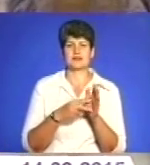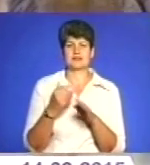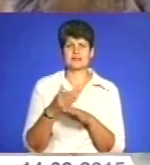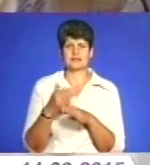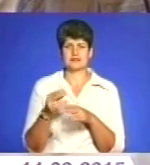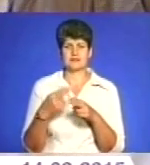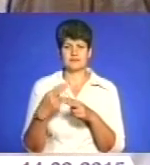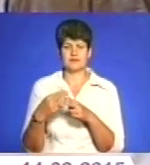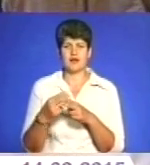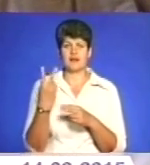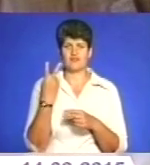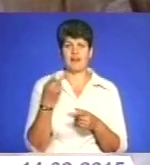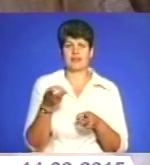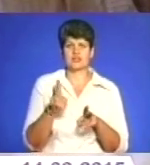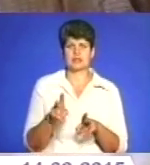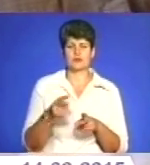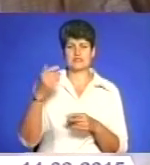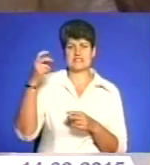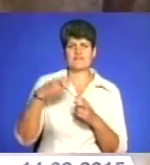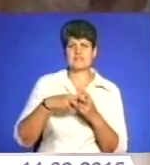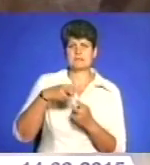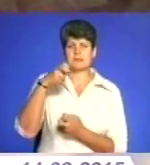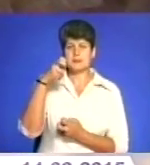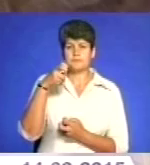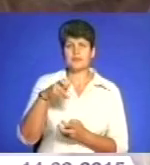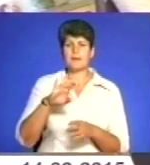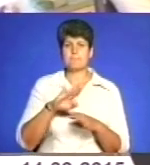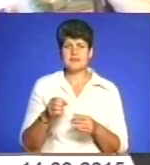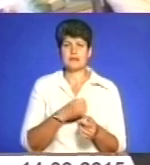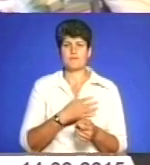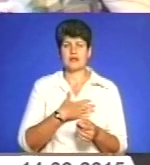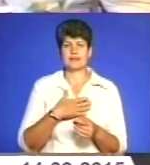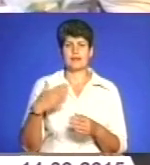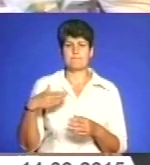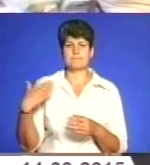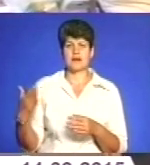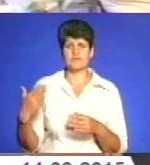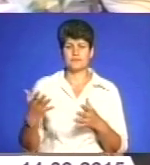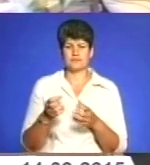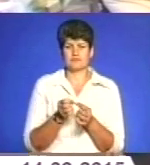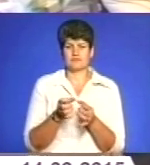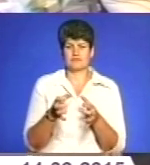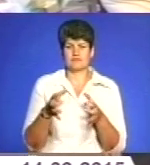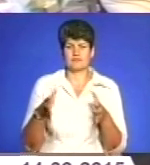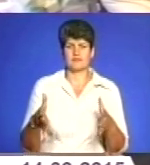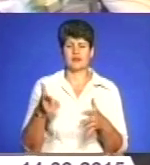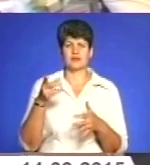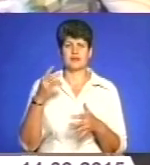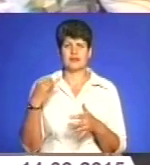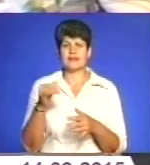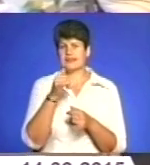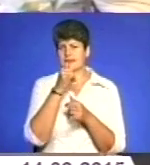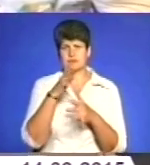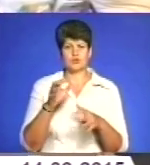Два осколки досі залишаються в спині. Окрім цього, в наслідок поранення на правій нозі бійця почало розвиватися загноєння, яке не